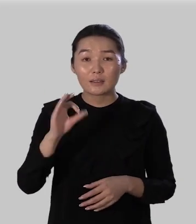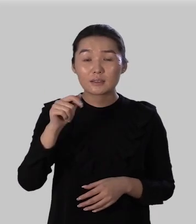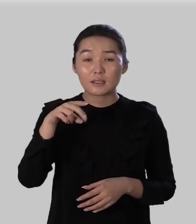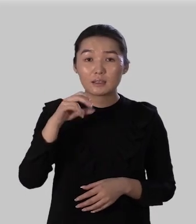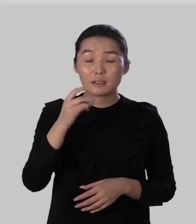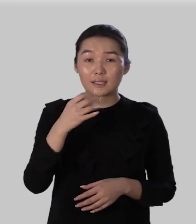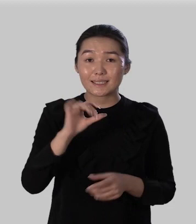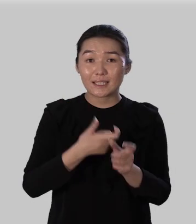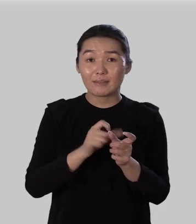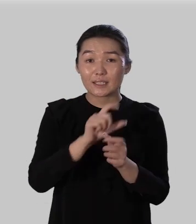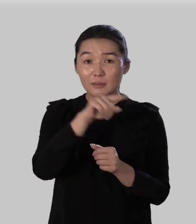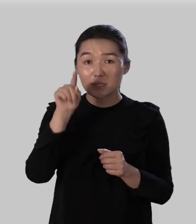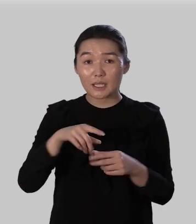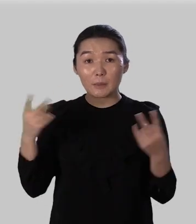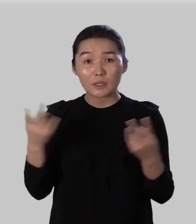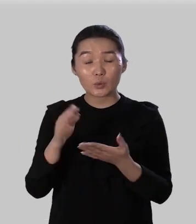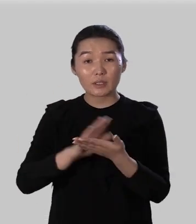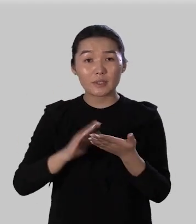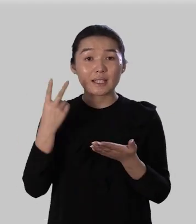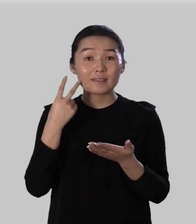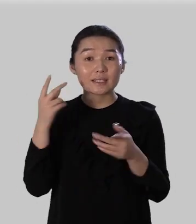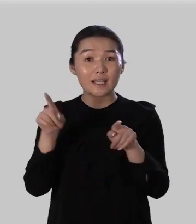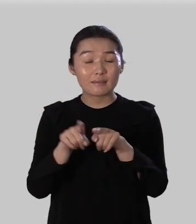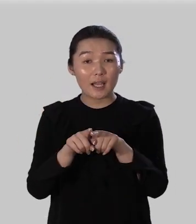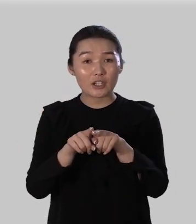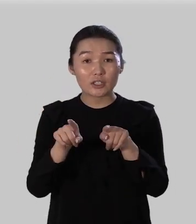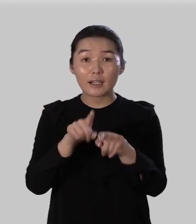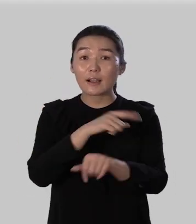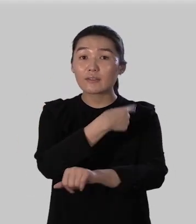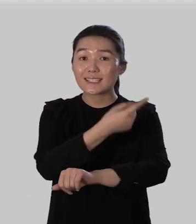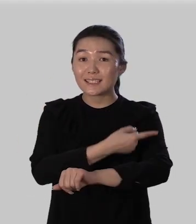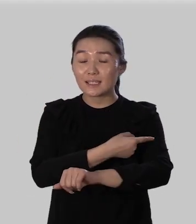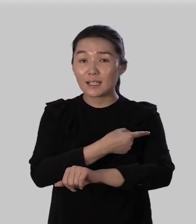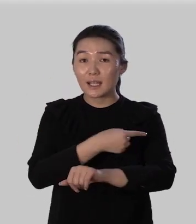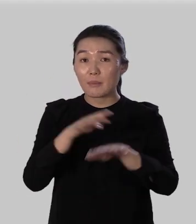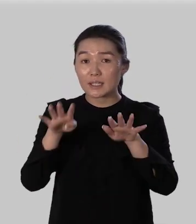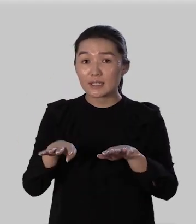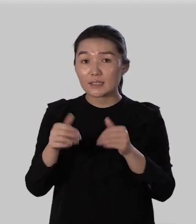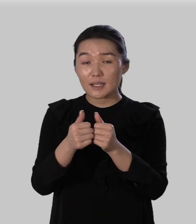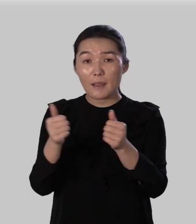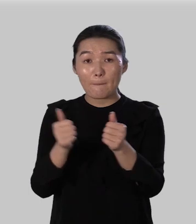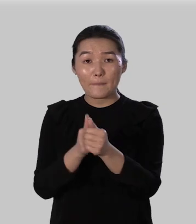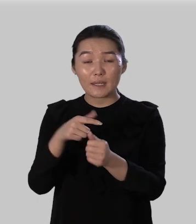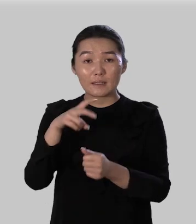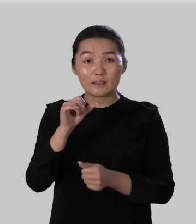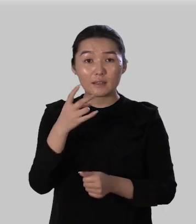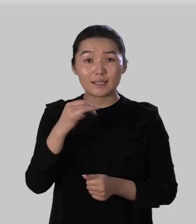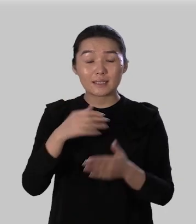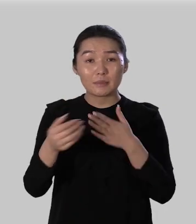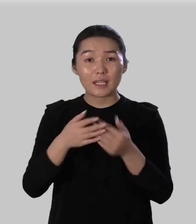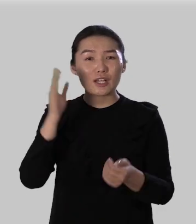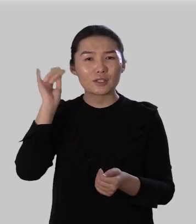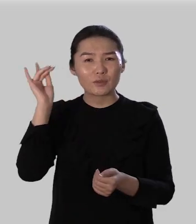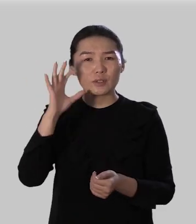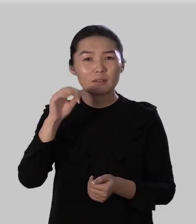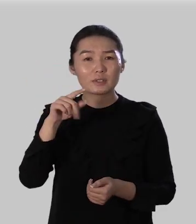согласные в этих приставках следует писать всегда так же как в сильной позиции перед гласным или звонким